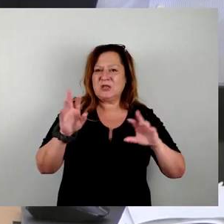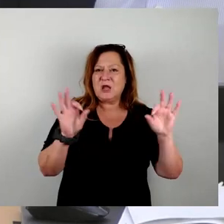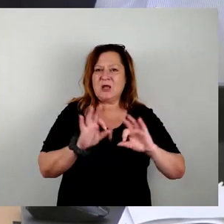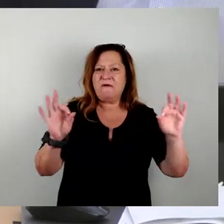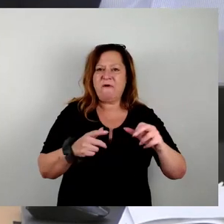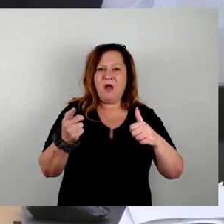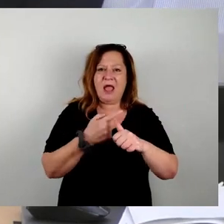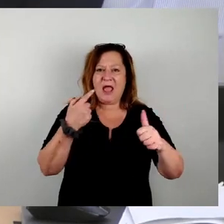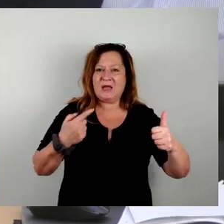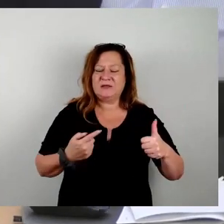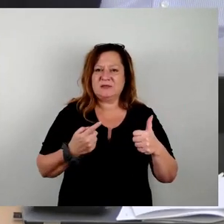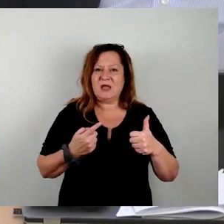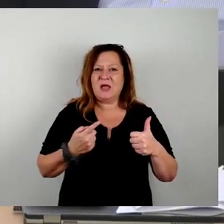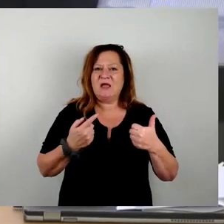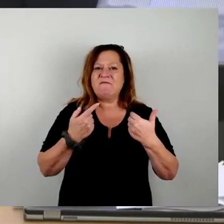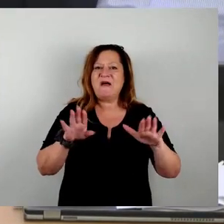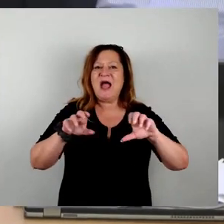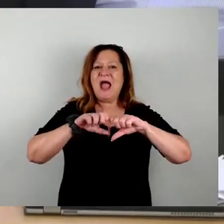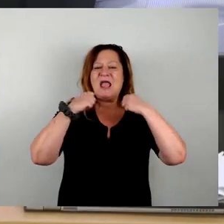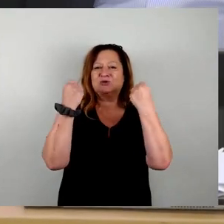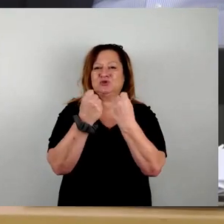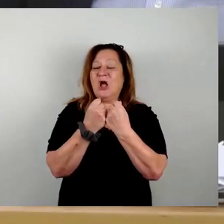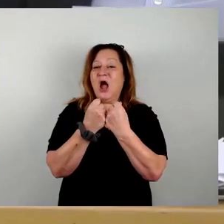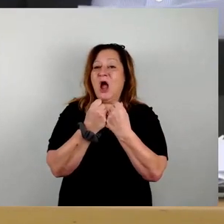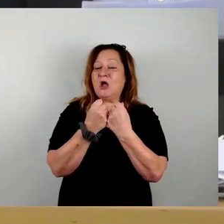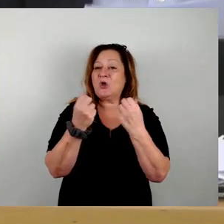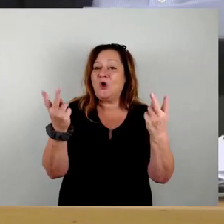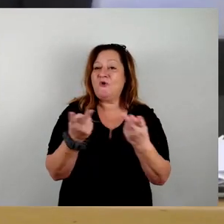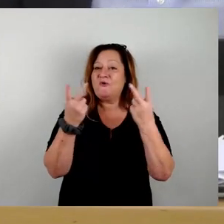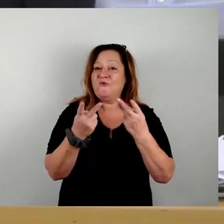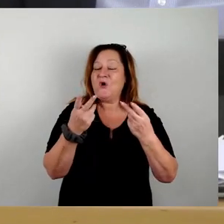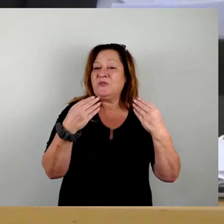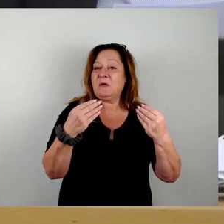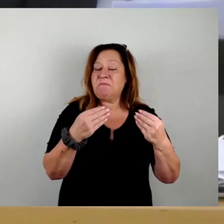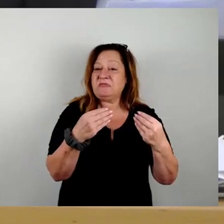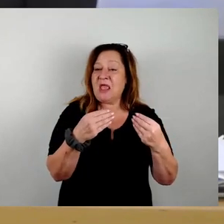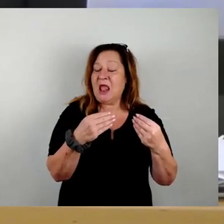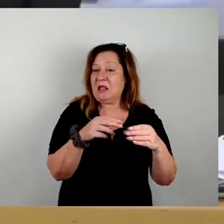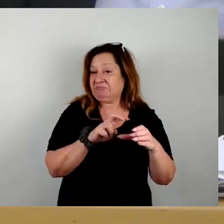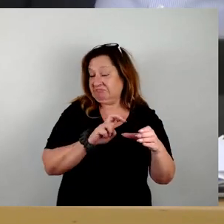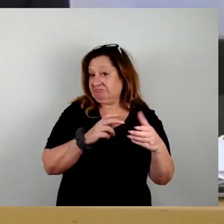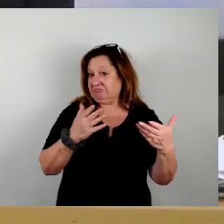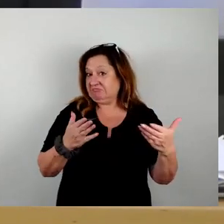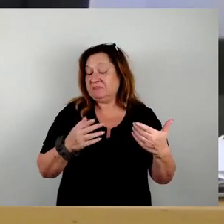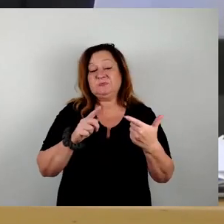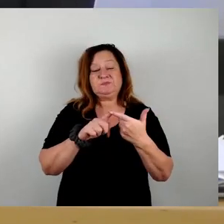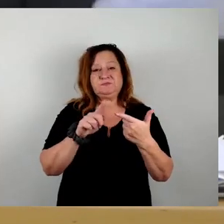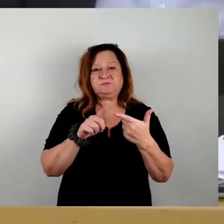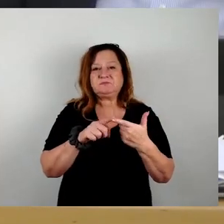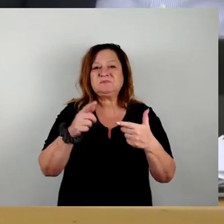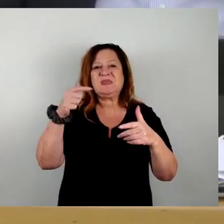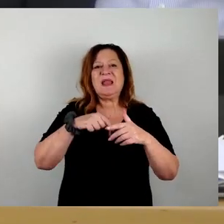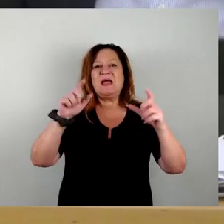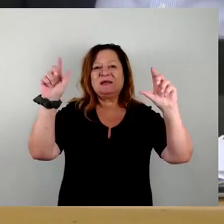inwieweit der Freistaat seine Fördermittel ausgibt. Die zweite Gefährtung, die Sie machen, ist innerhalb der Gesellschaft. Wir sind nicht